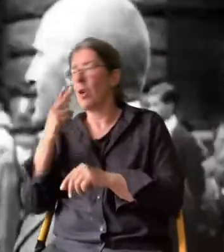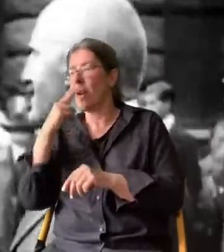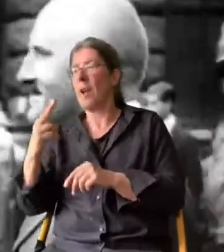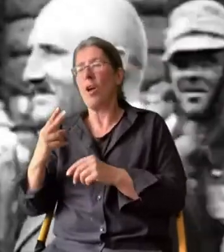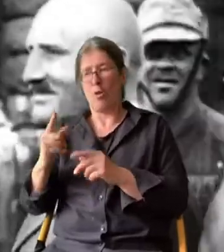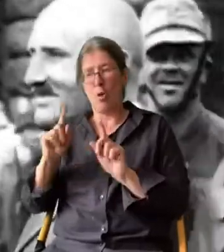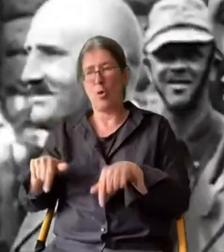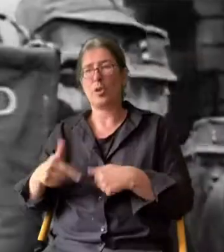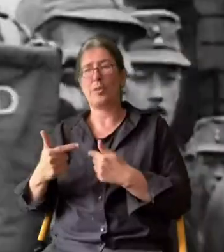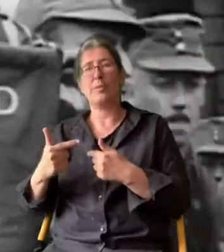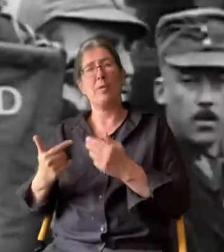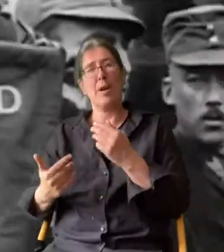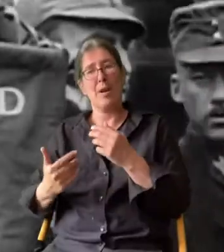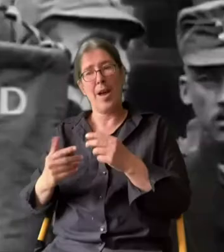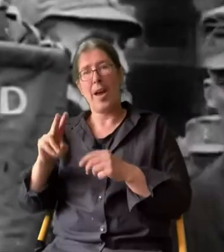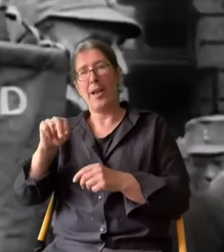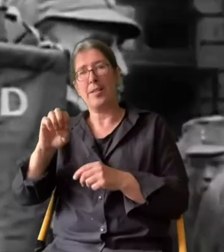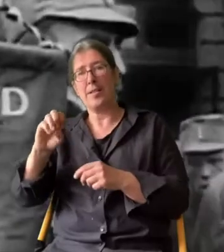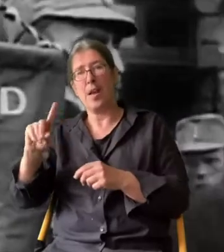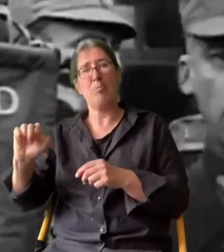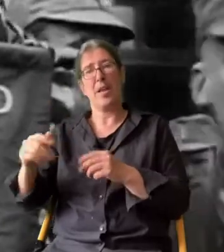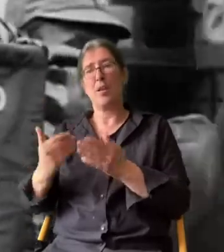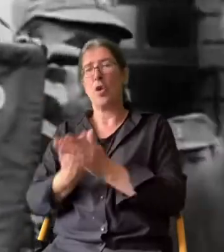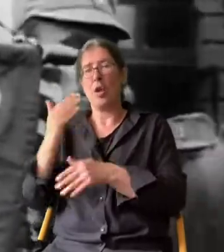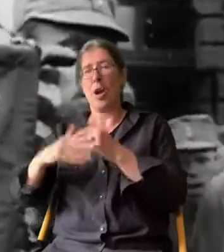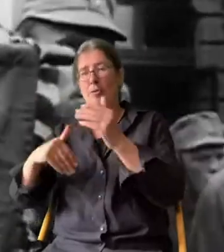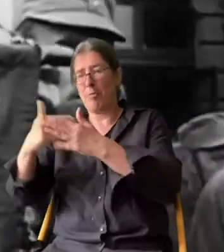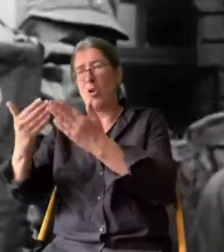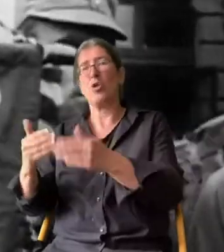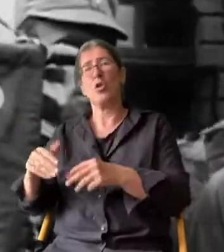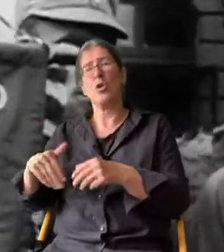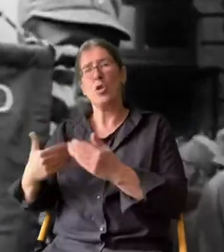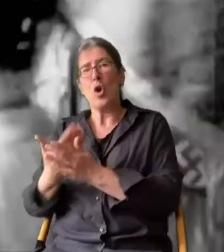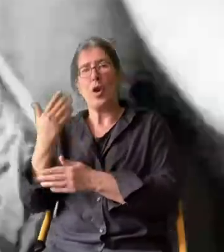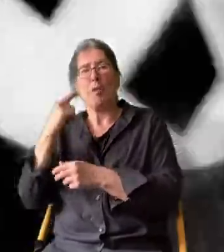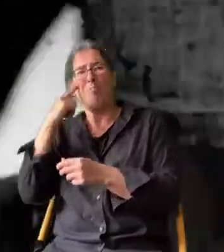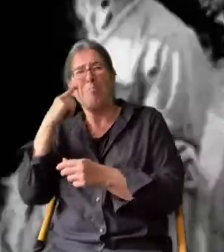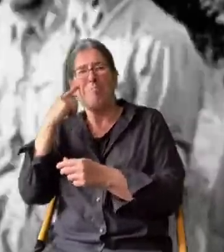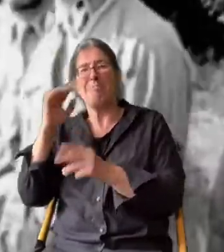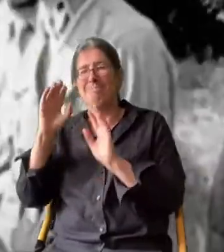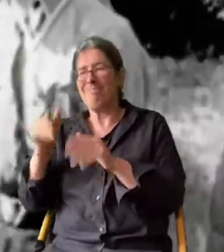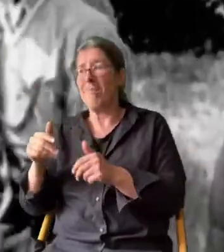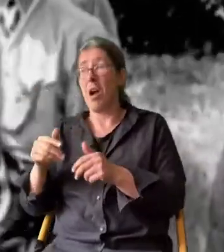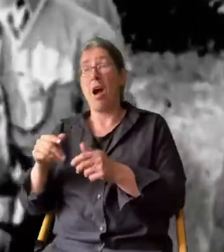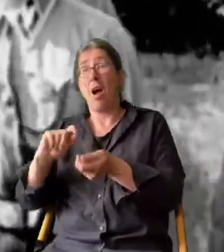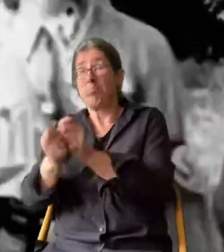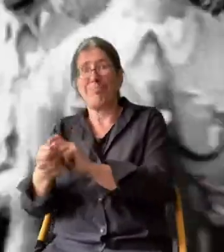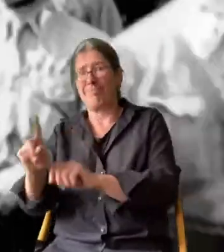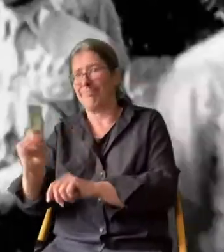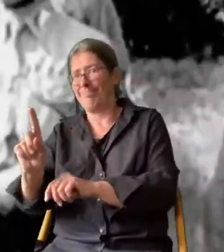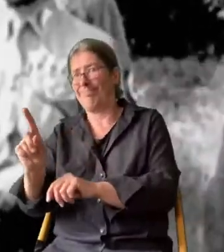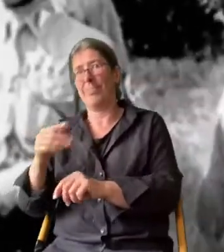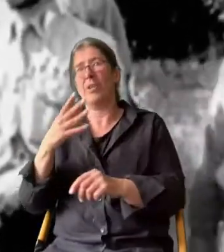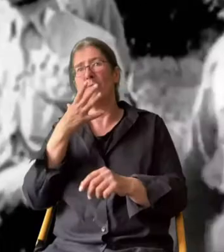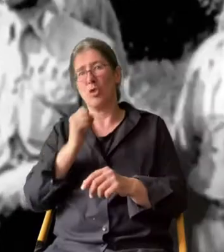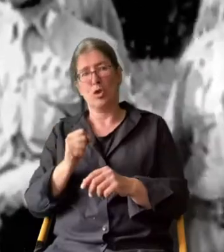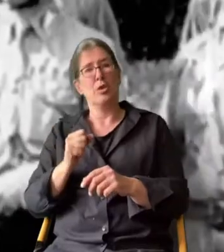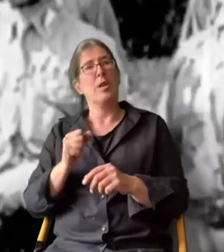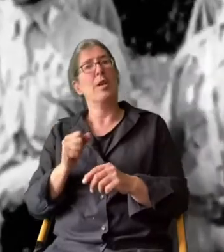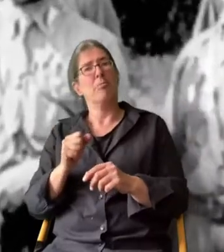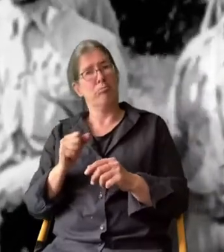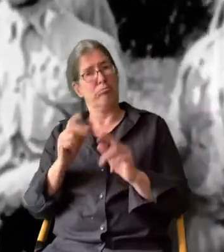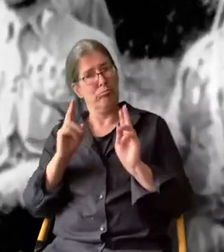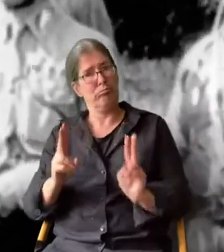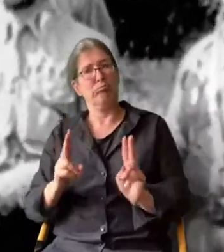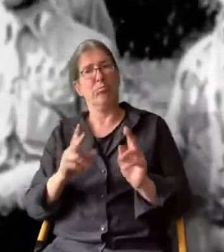Sofort beginnt er, die NSDAP neu aufzubauen. Die neue Strategie? Diesmal so wörtlich auf legalem Wege